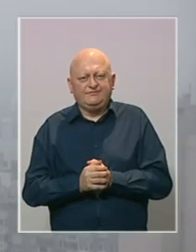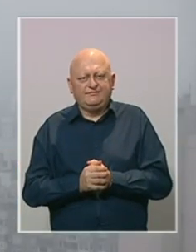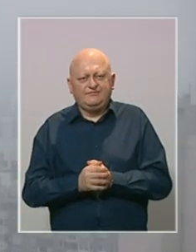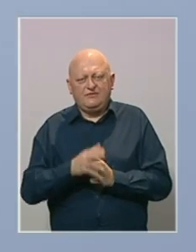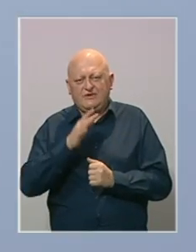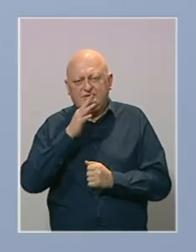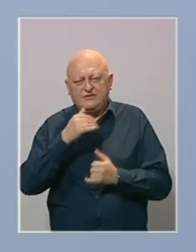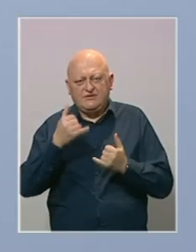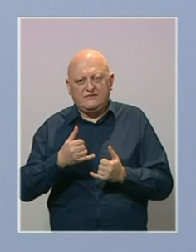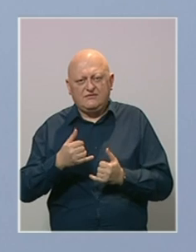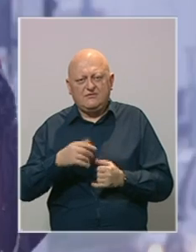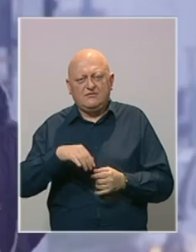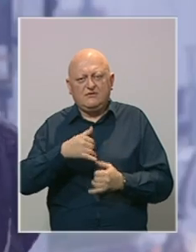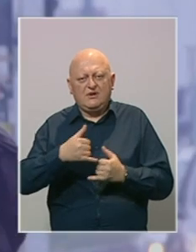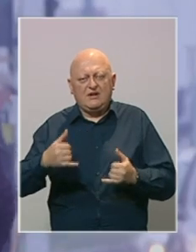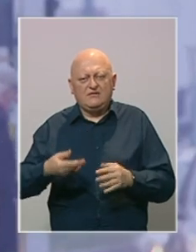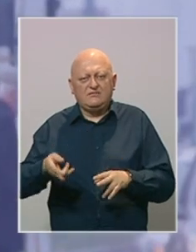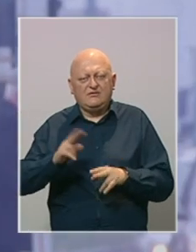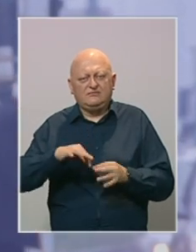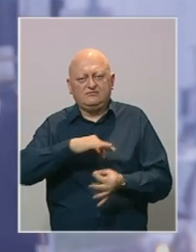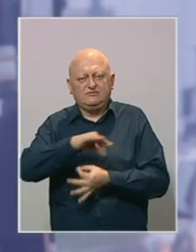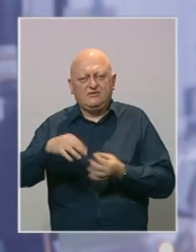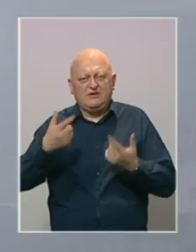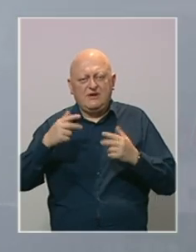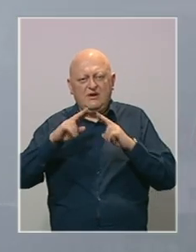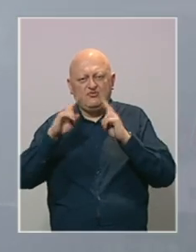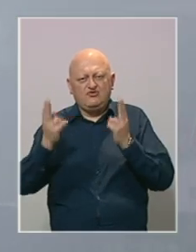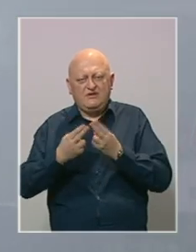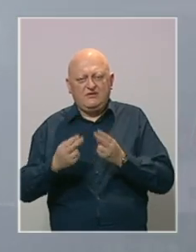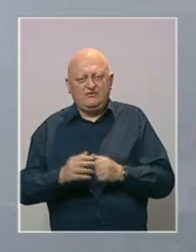Sarajevo danas među gradovima sa najzagađanijim zrakom u svijetu.